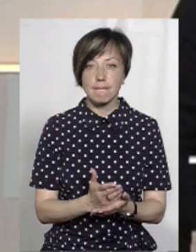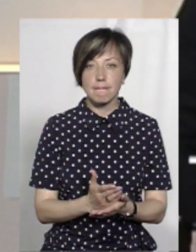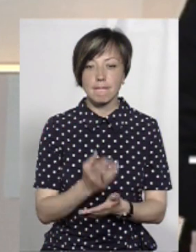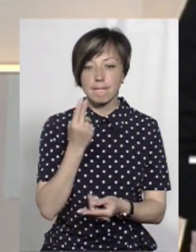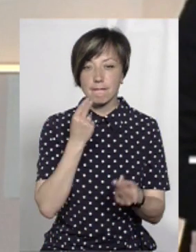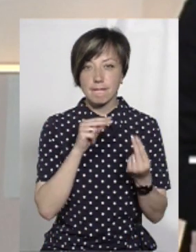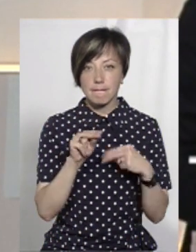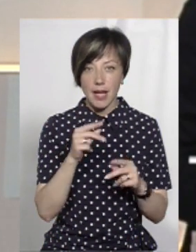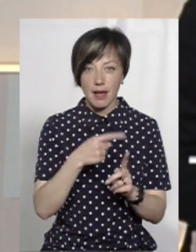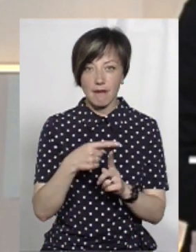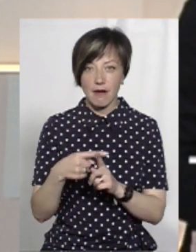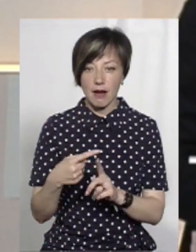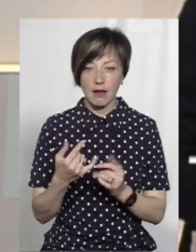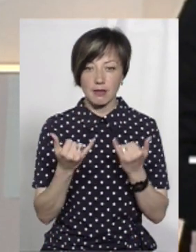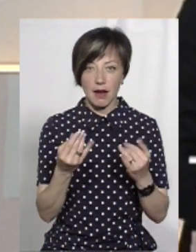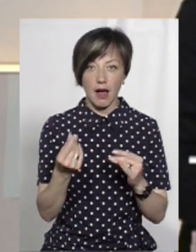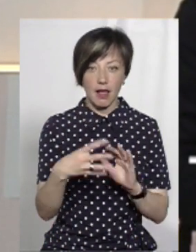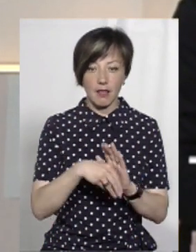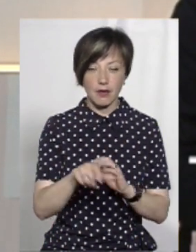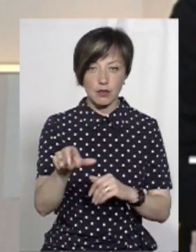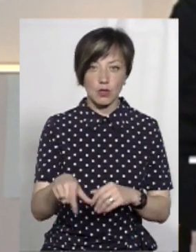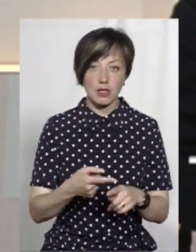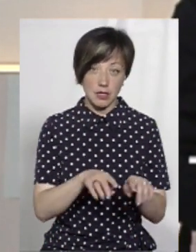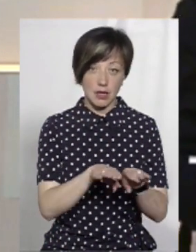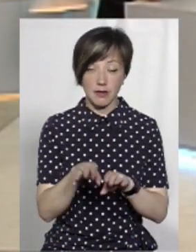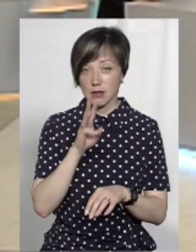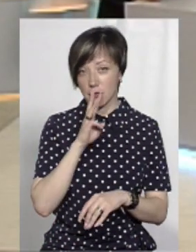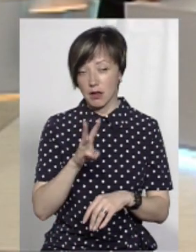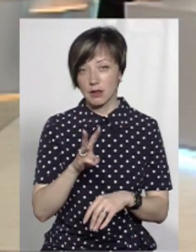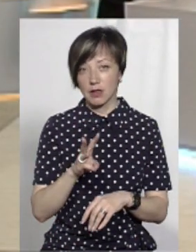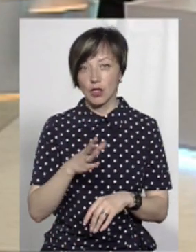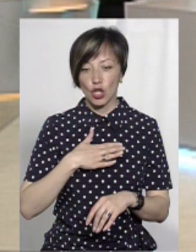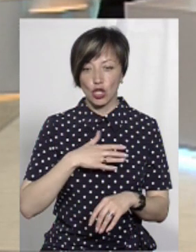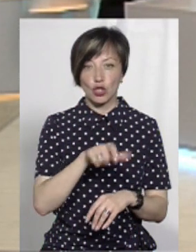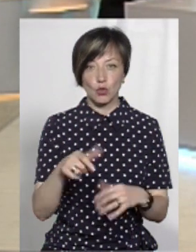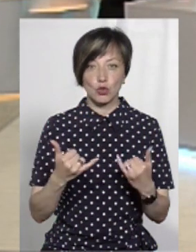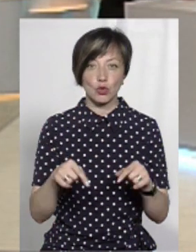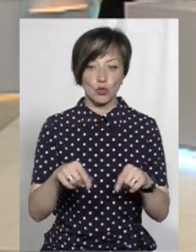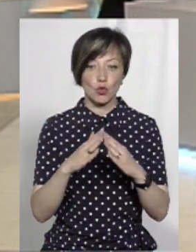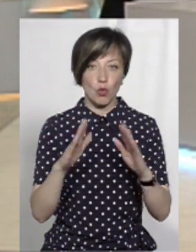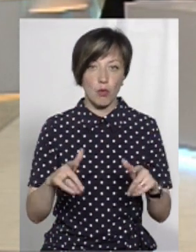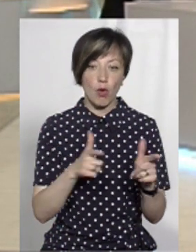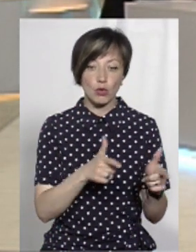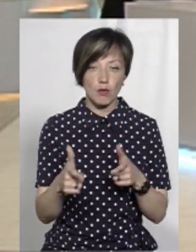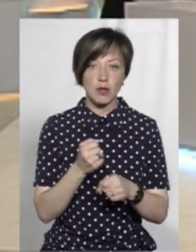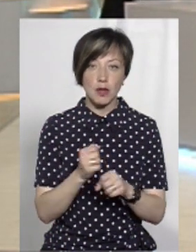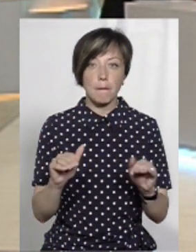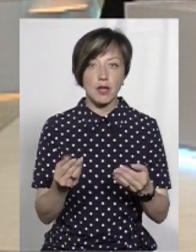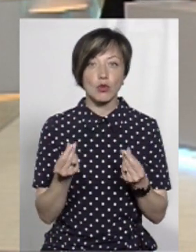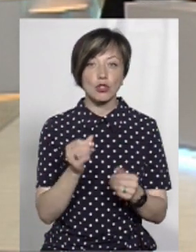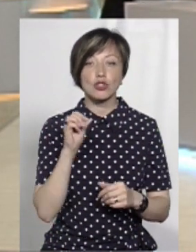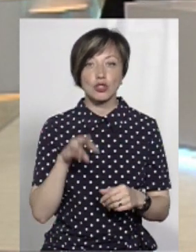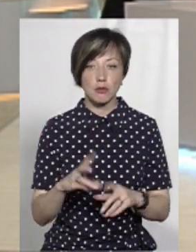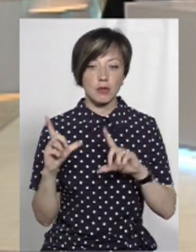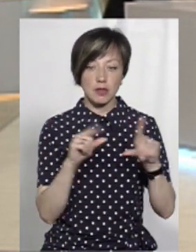інвестора, а це рівень заробітної плати. Наші люди сьогодні тут, дома, готові працювати за менші